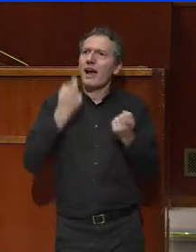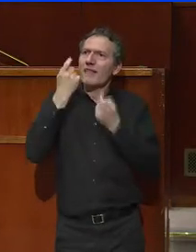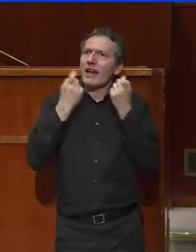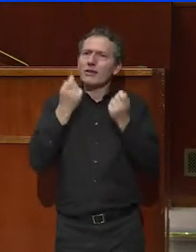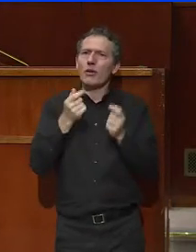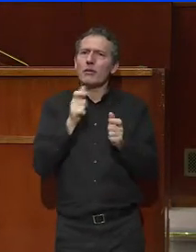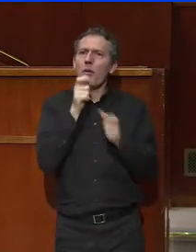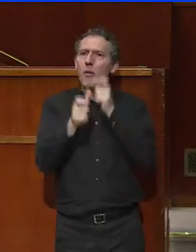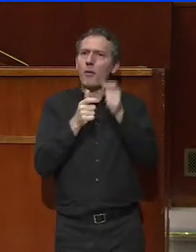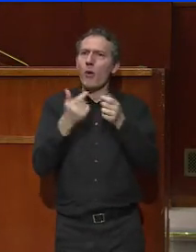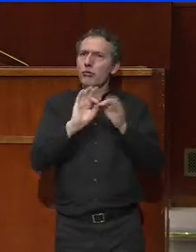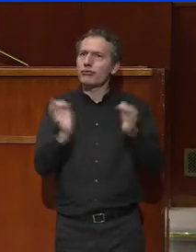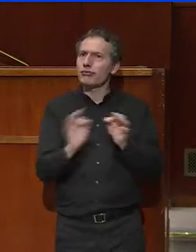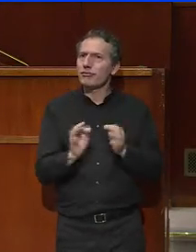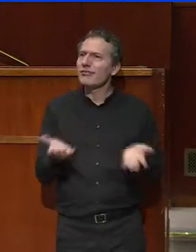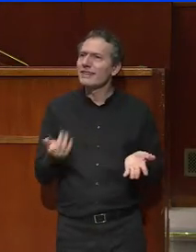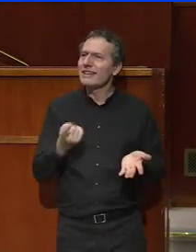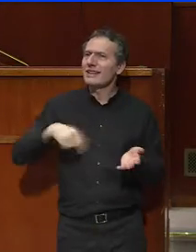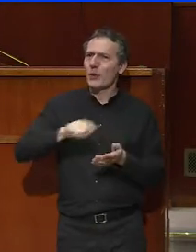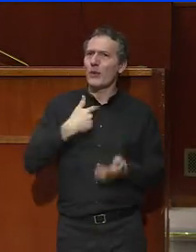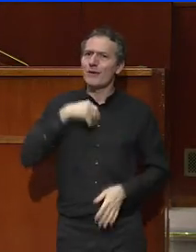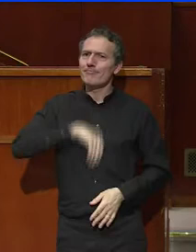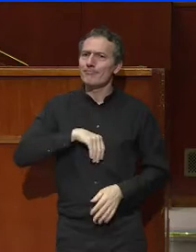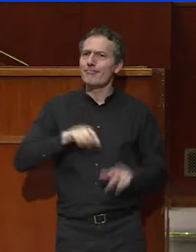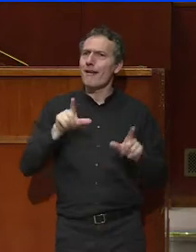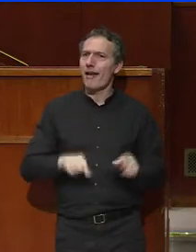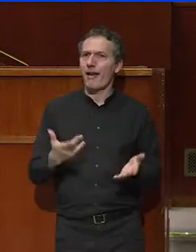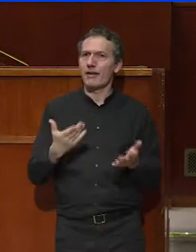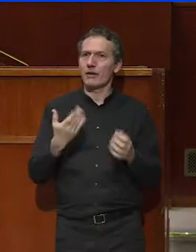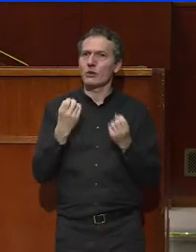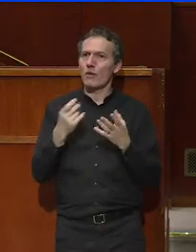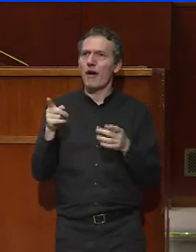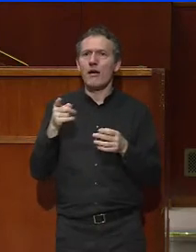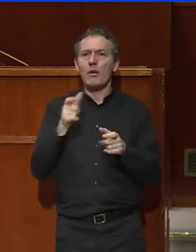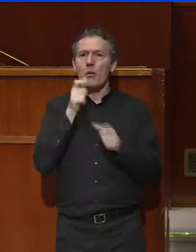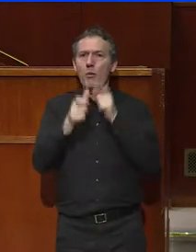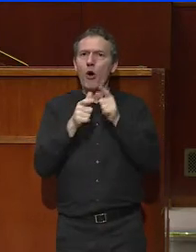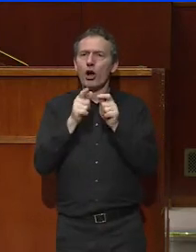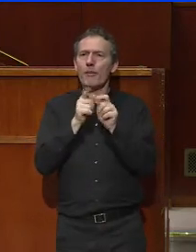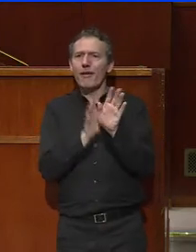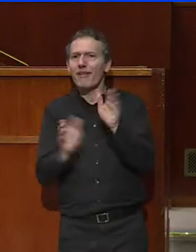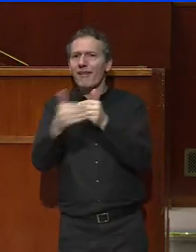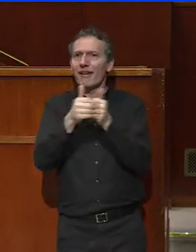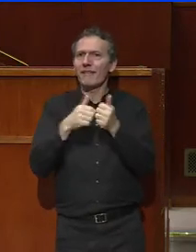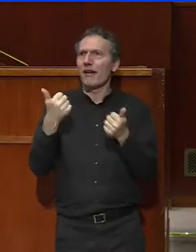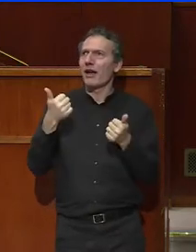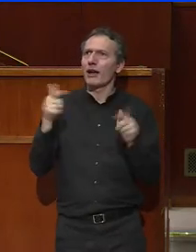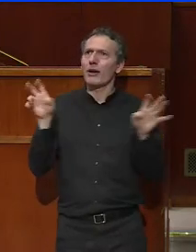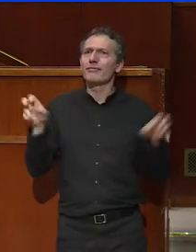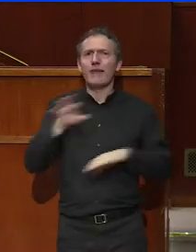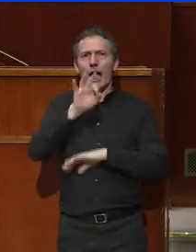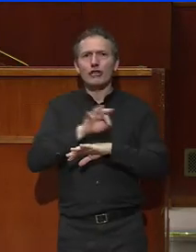que je viens de citer, lui ressemble. Comme souvent, sa portée me semble aller un peu au-delà de la seule architecture.